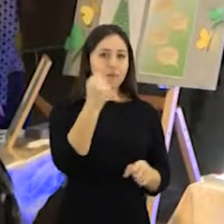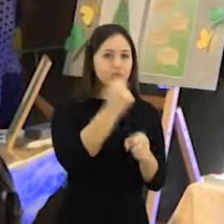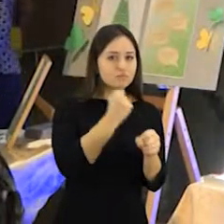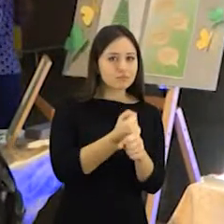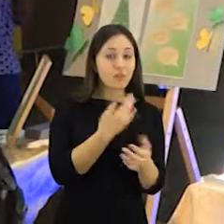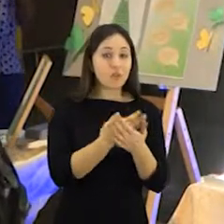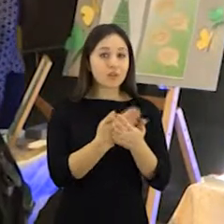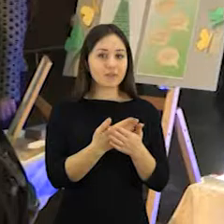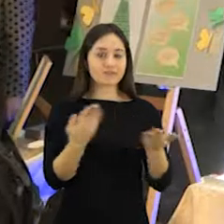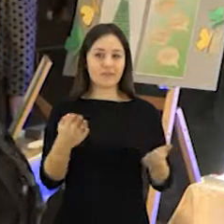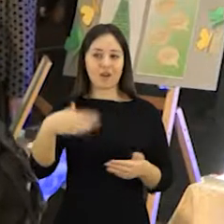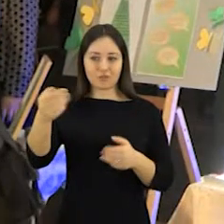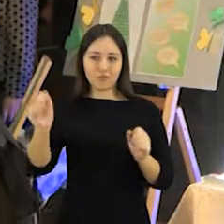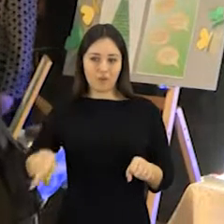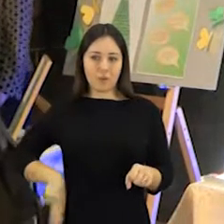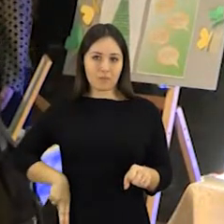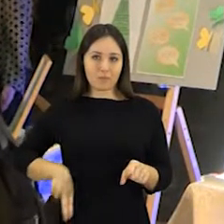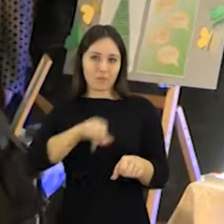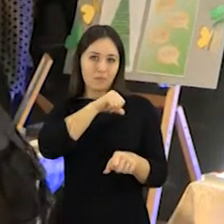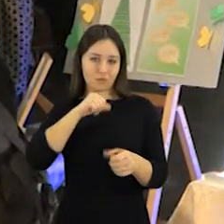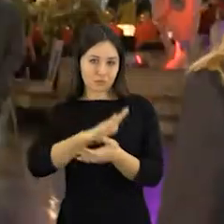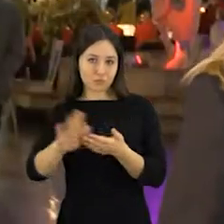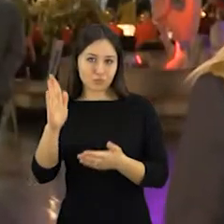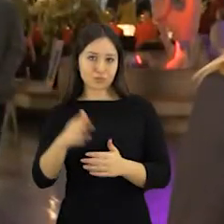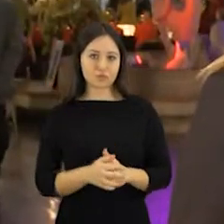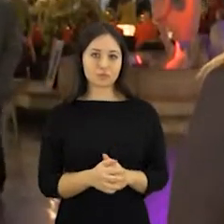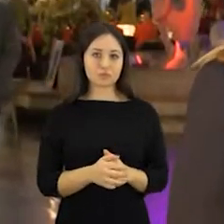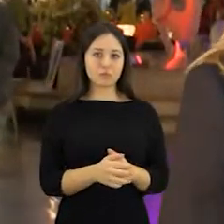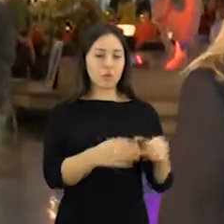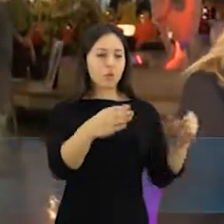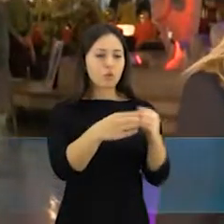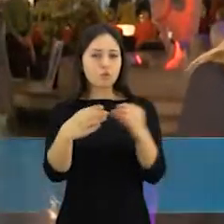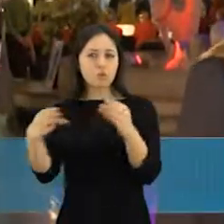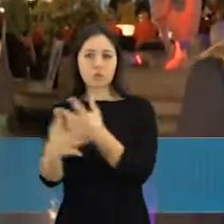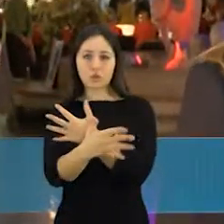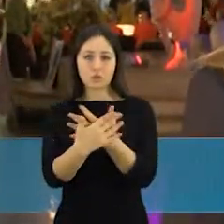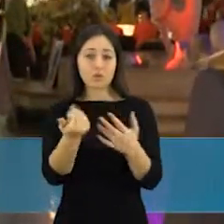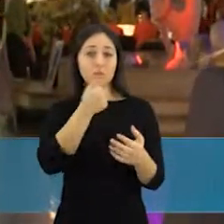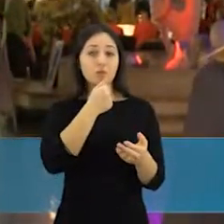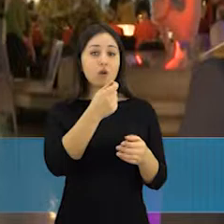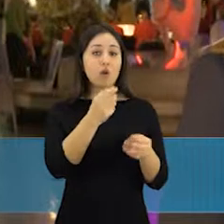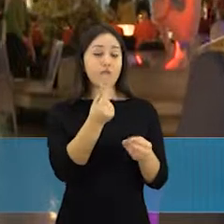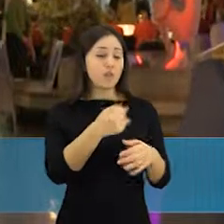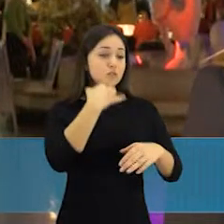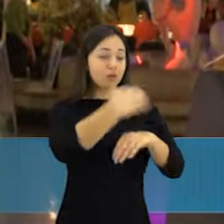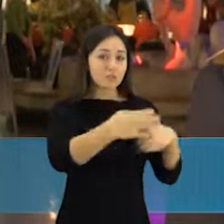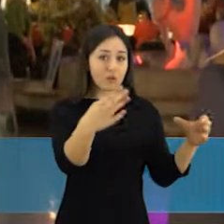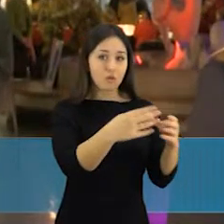verslo skonį, stengiamasi išauginti naują darbdavių kartą. Veikia visi skyriai, yra finansų stvarko, personalas,